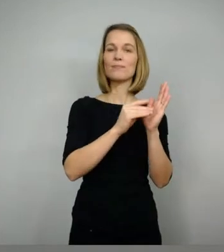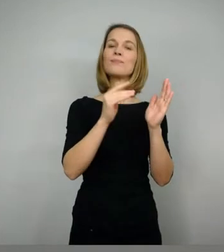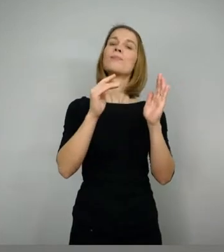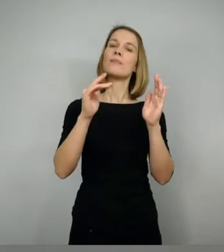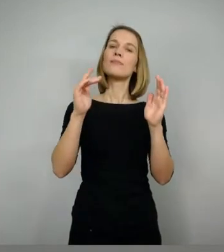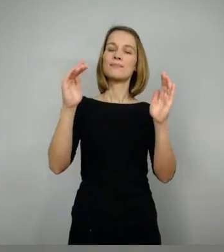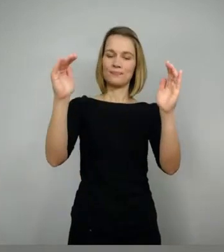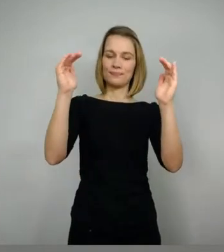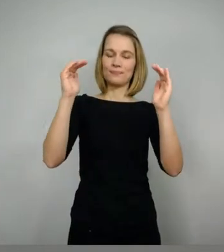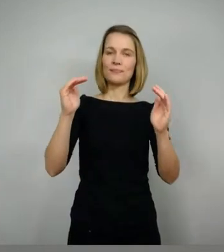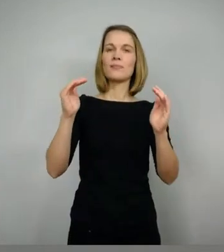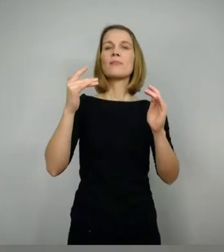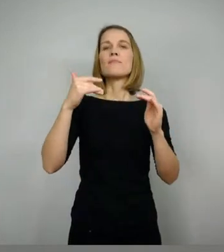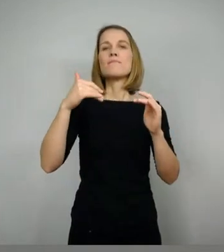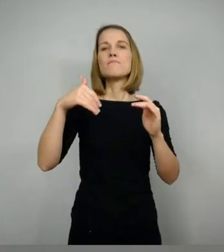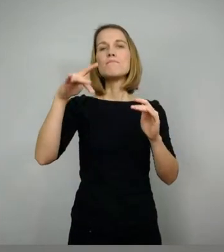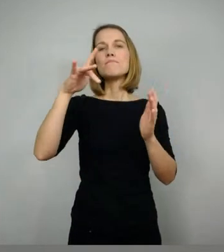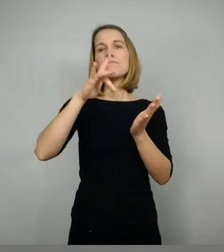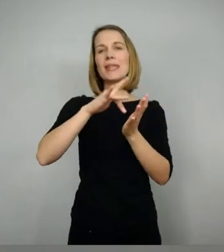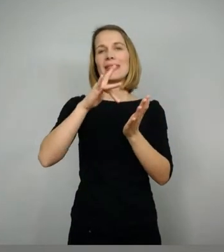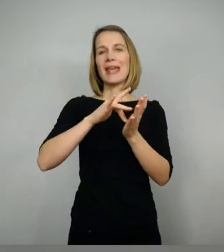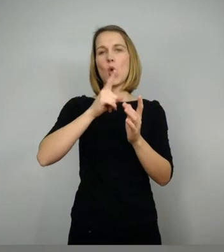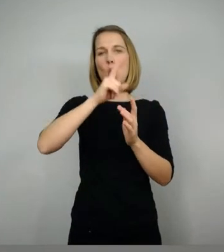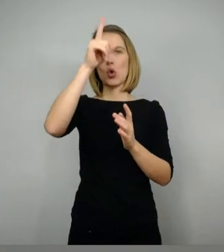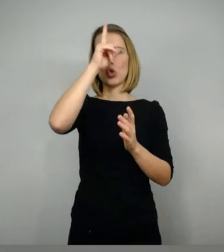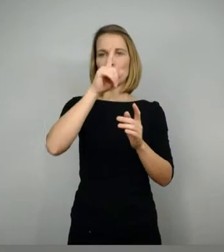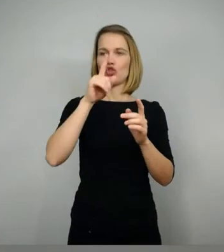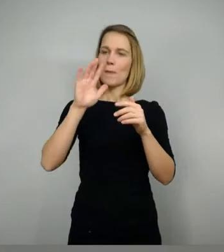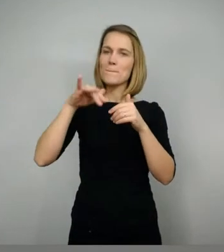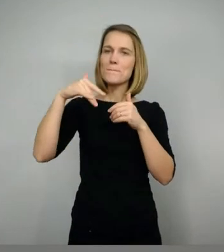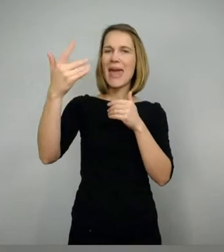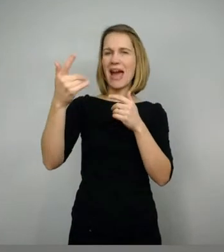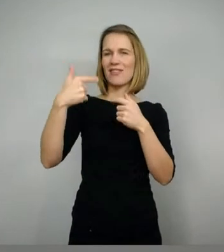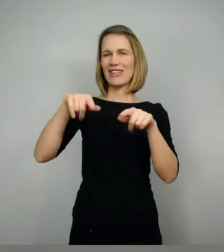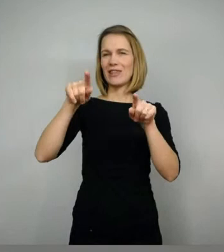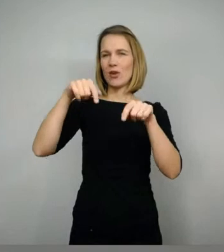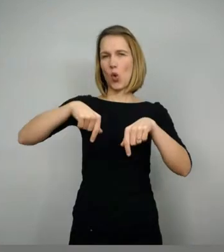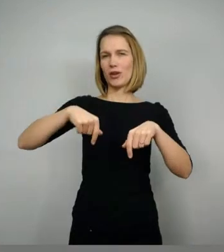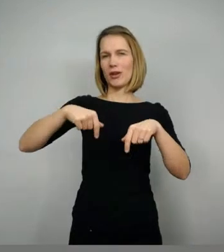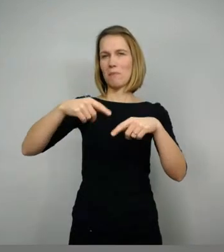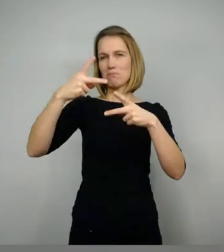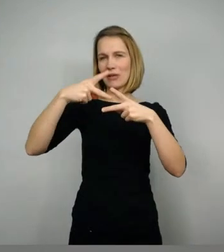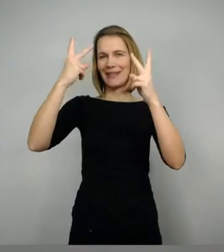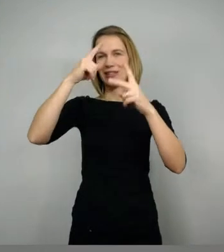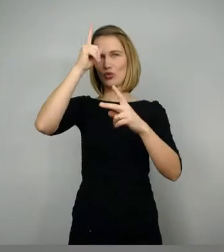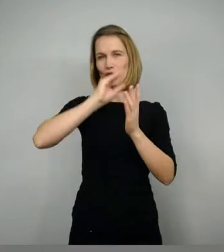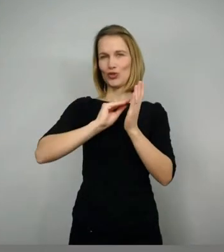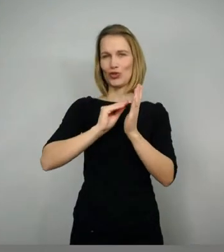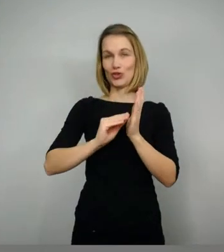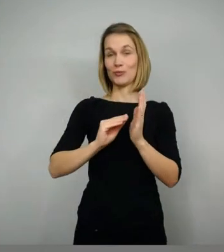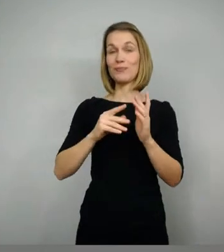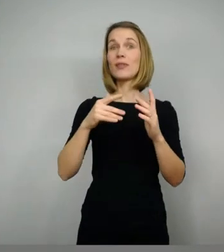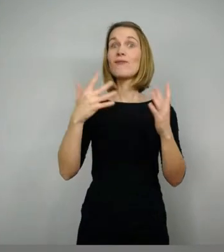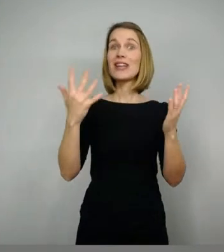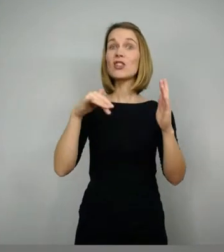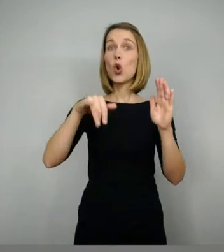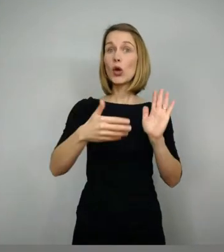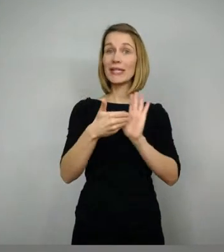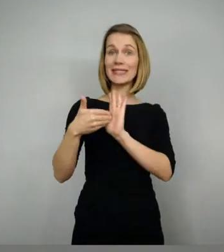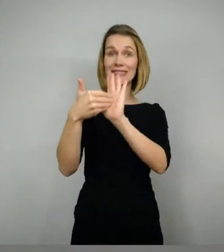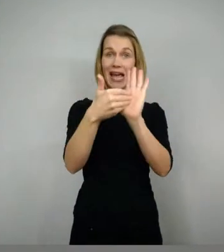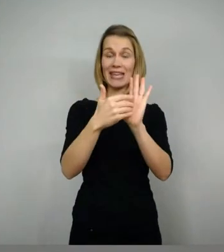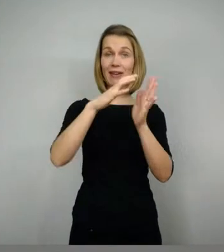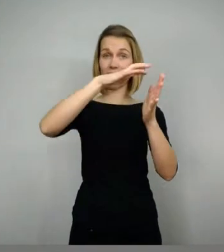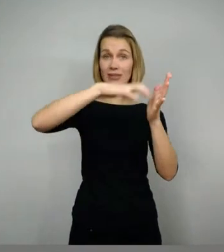unserem heutigen Deutsch. Alle Texte, die ich euch heute zeigen werde, sind auf Mittelhochdeutsch.